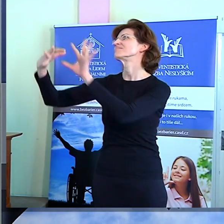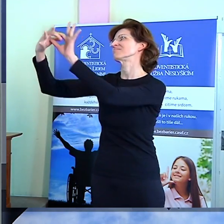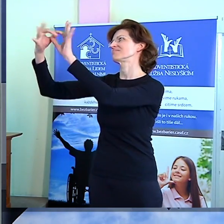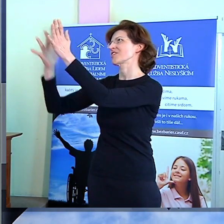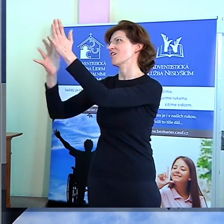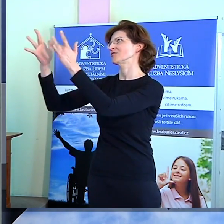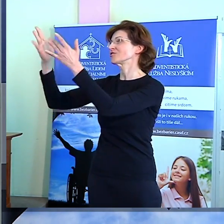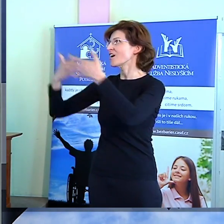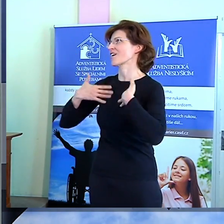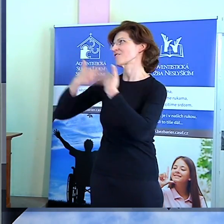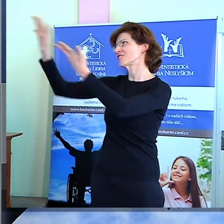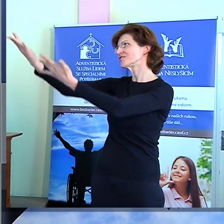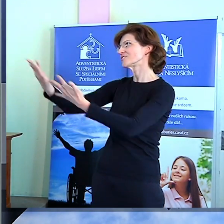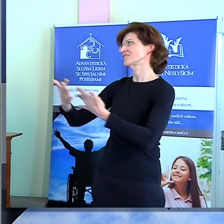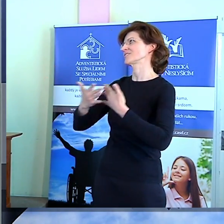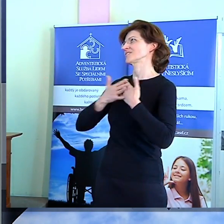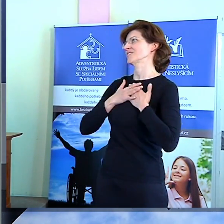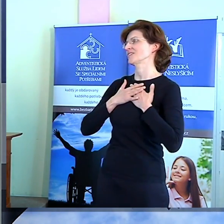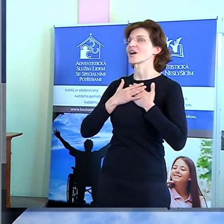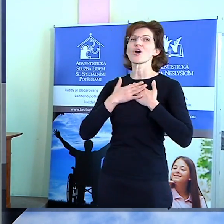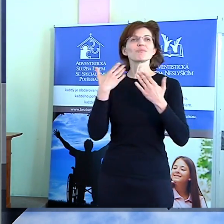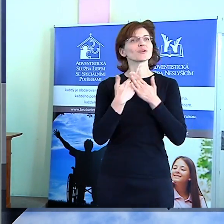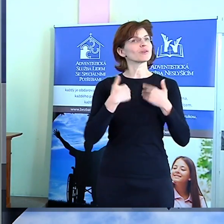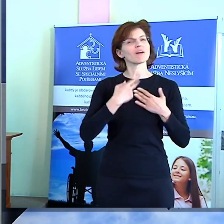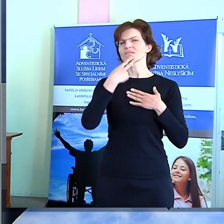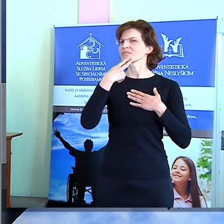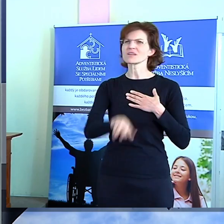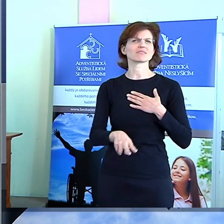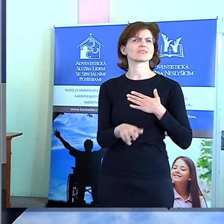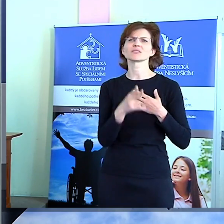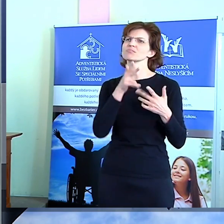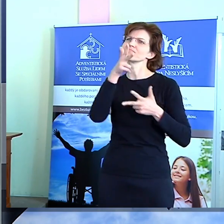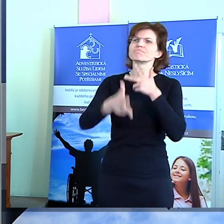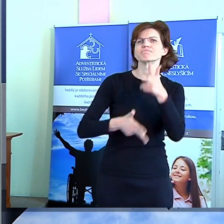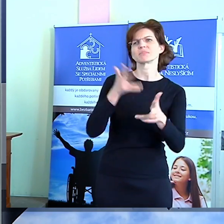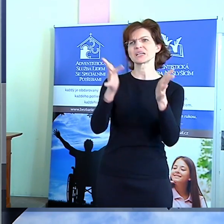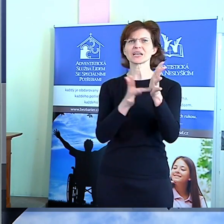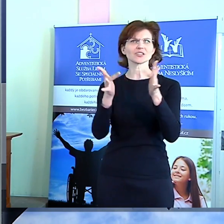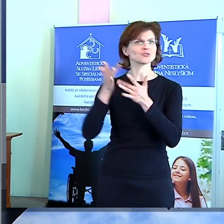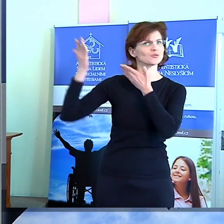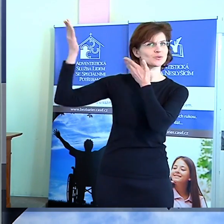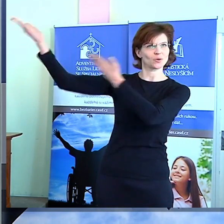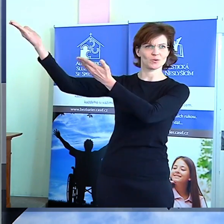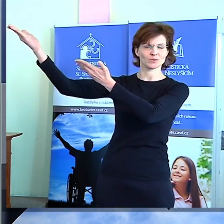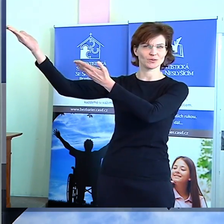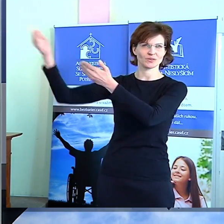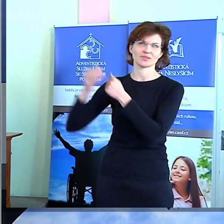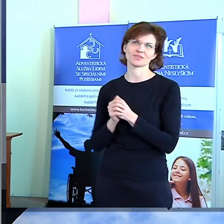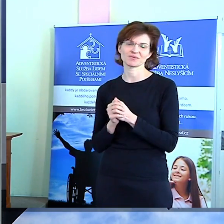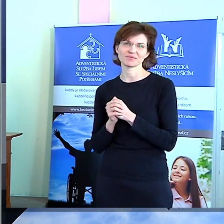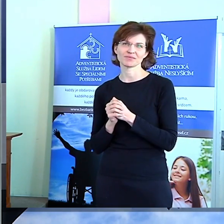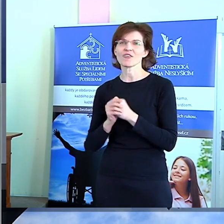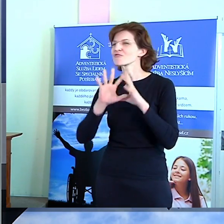tím, kdo se nestýdí mluvit o Kristu. Víte, nad vším, co děláme,